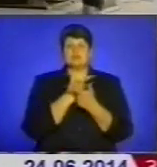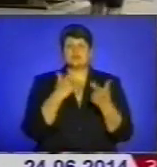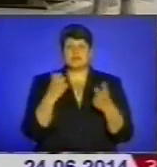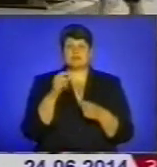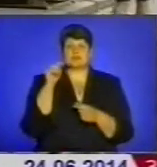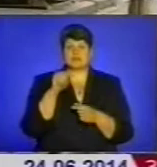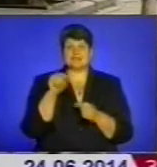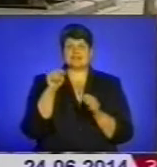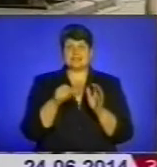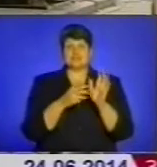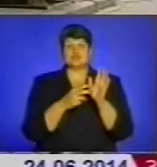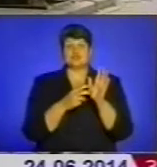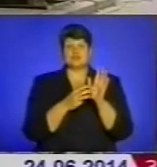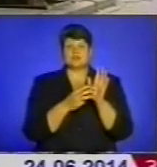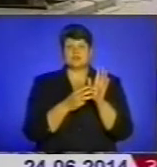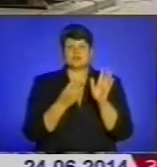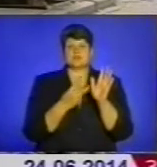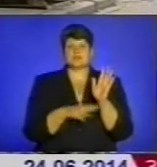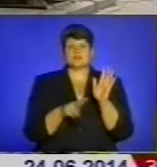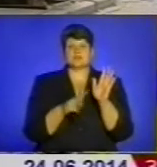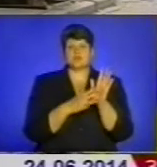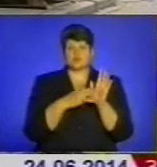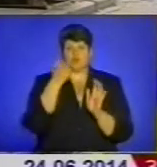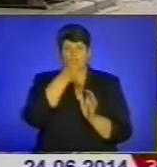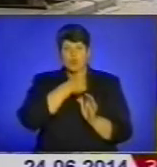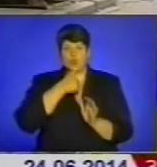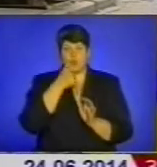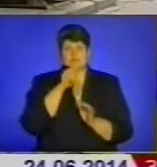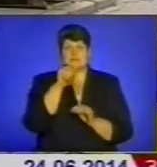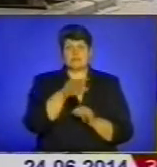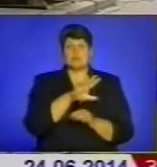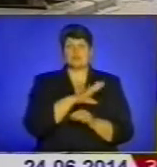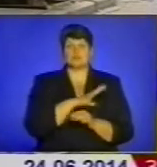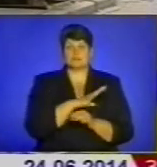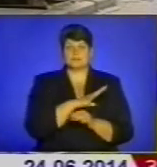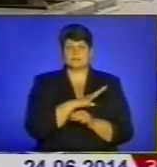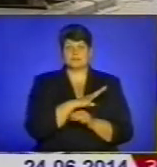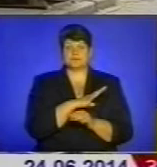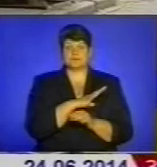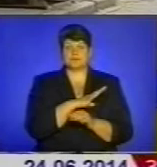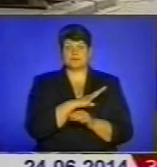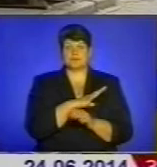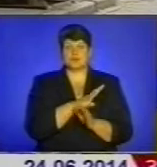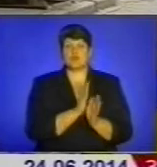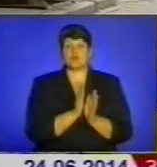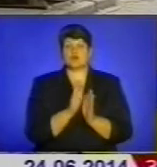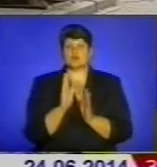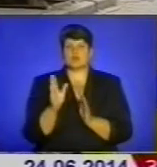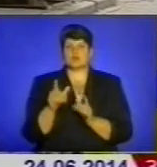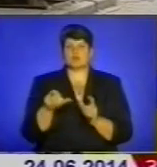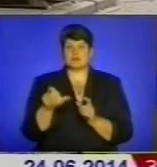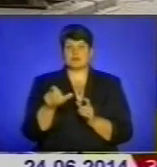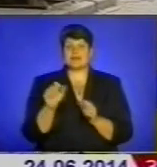1878 році там були впорядковані бордюри з